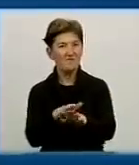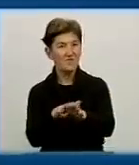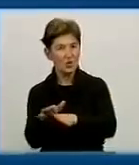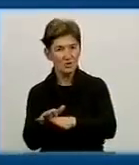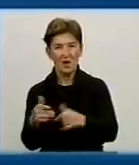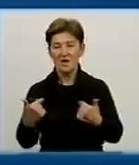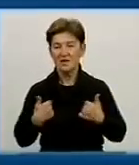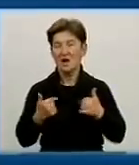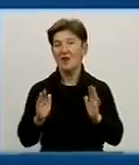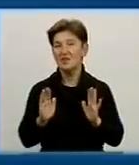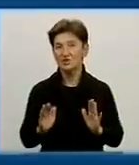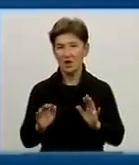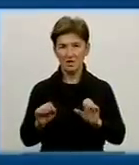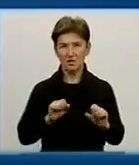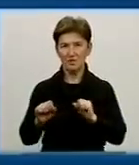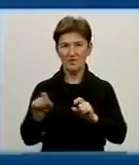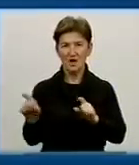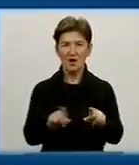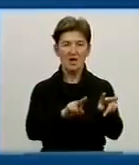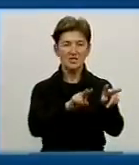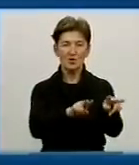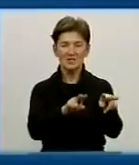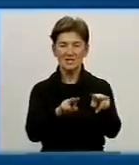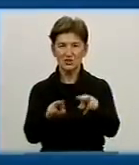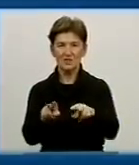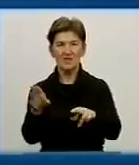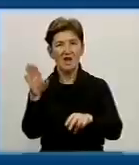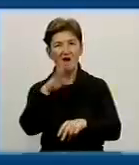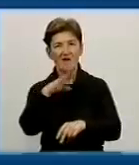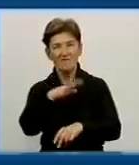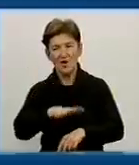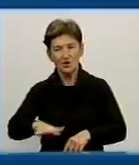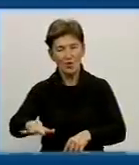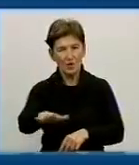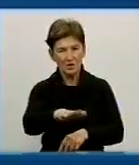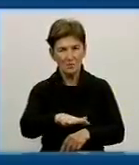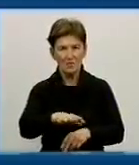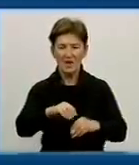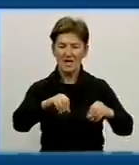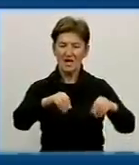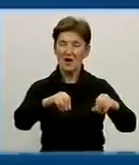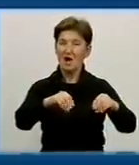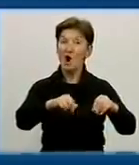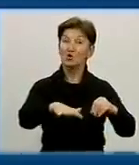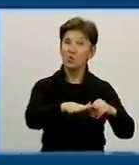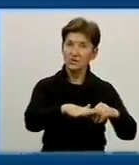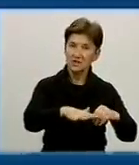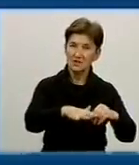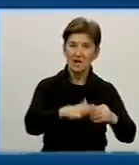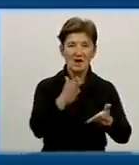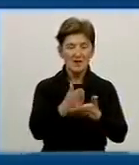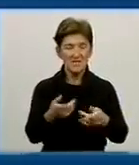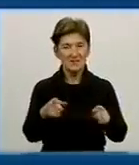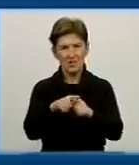їхній керівник. Досліджували ми і водойми, і ґрунт, і повітря. основному, яким чином ми працюємо? Є таке поняття,